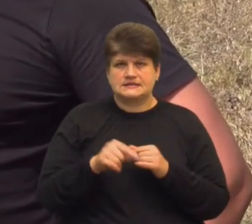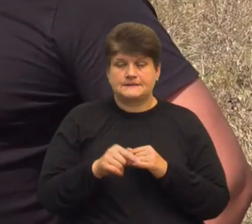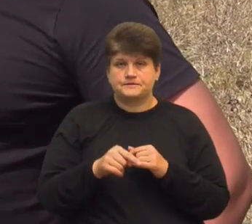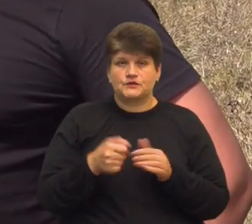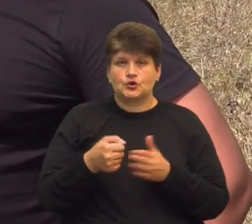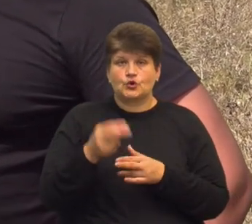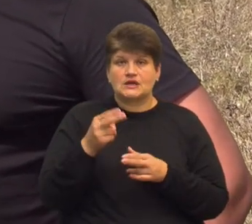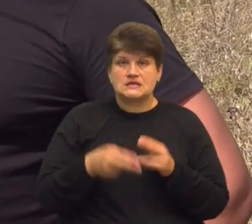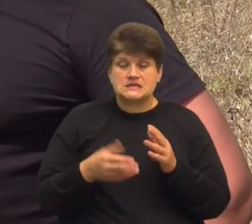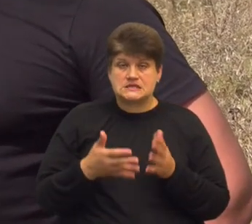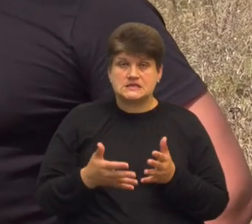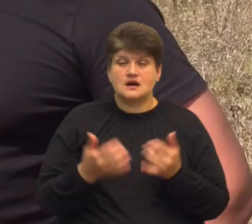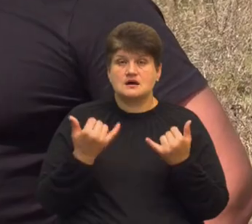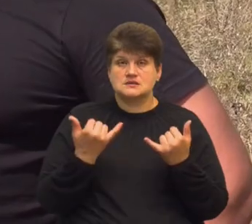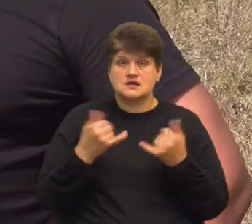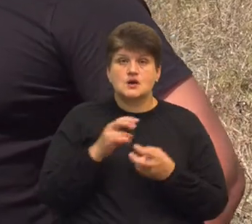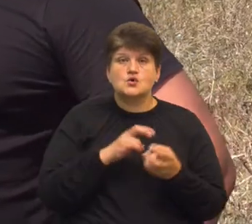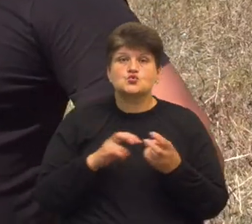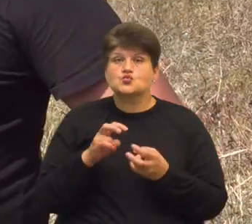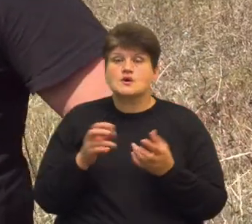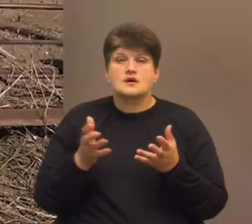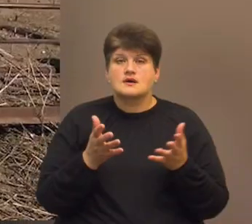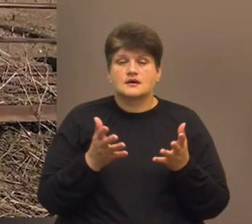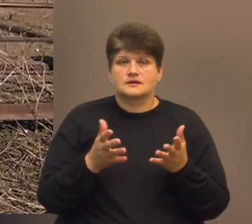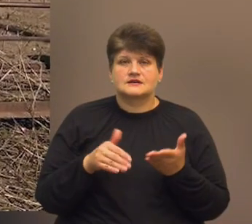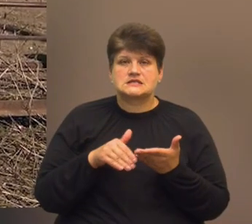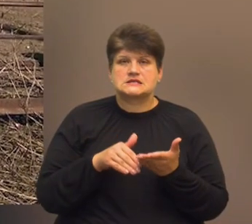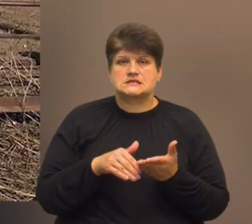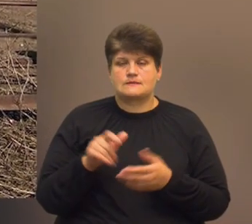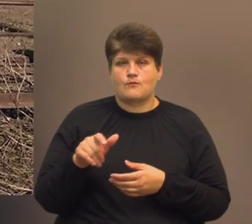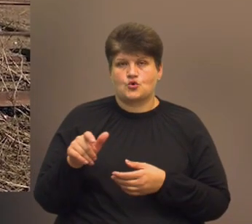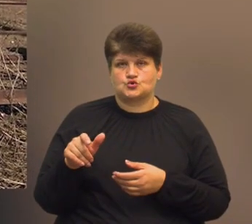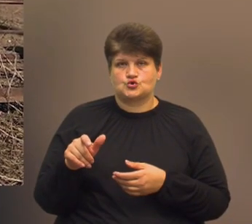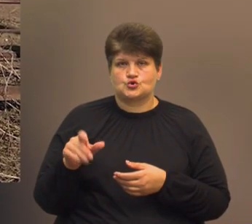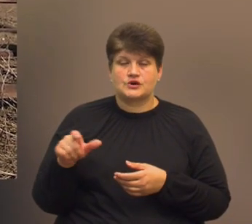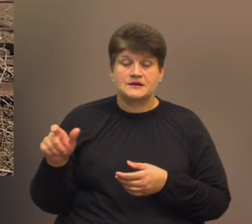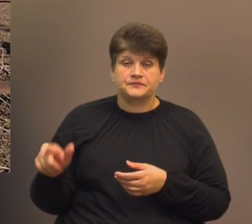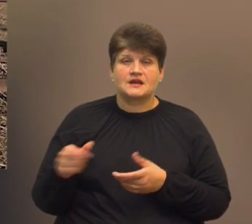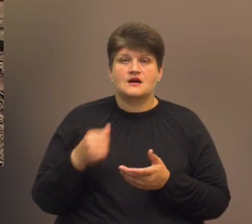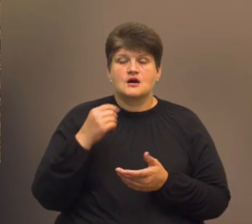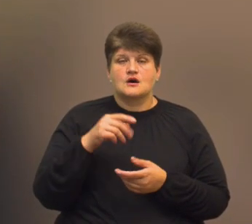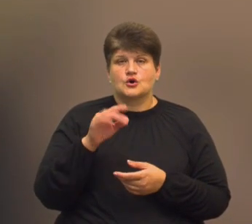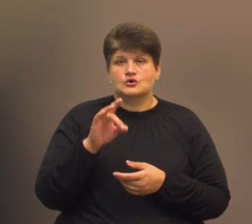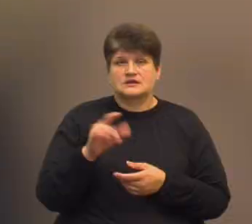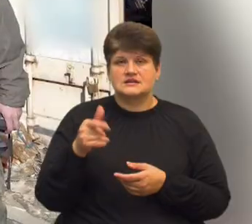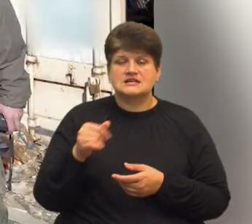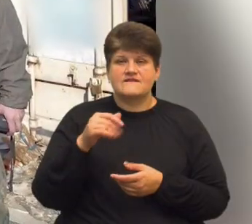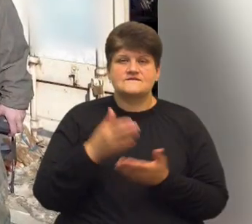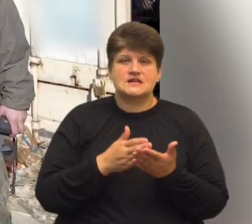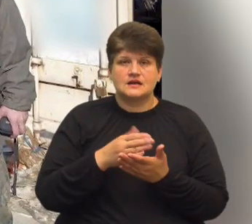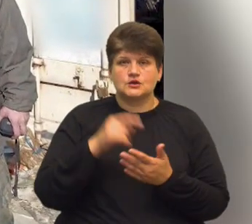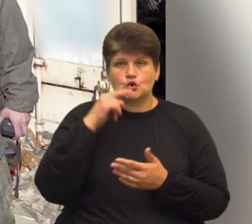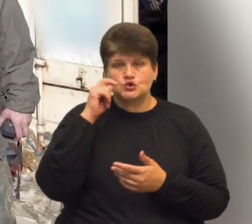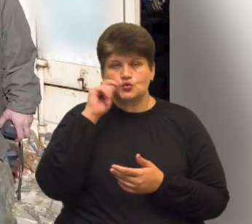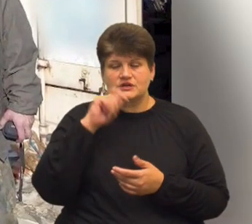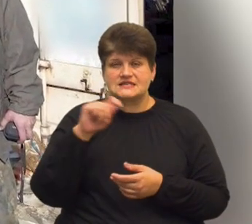кінця. Ну, зараз шукаємо спонсорів. Руслан Гриців – ветеран російсько-української війни. Розповідає,